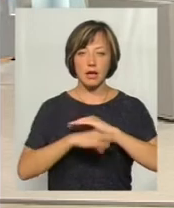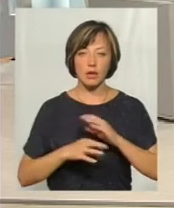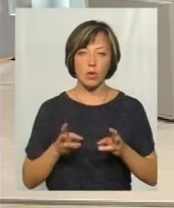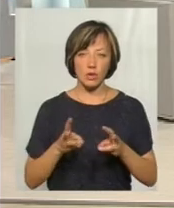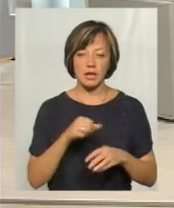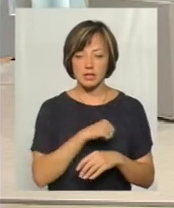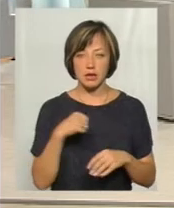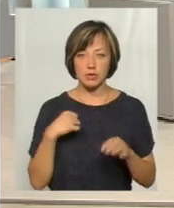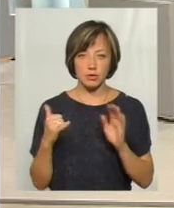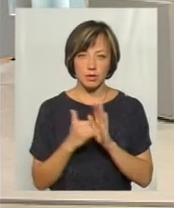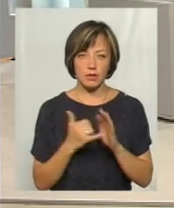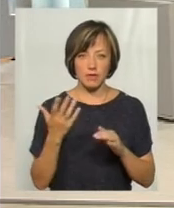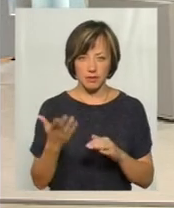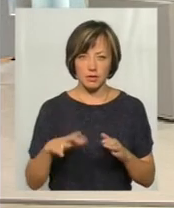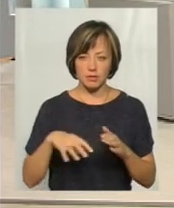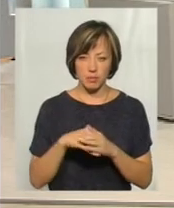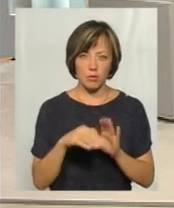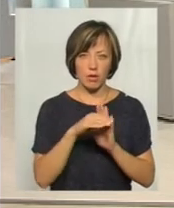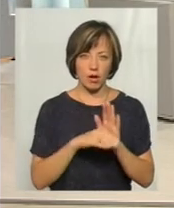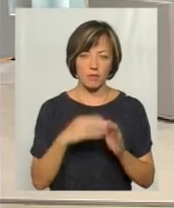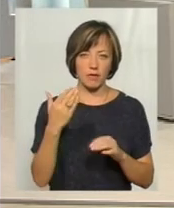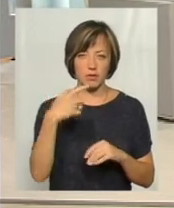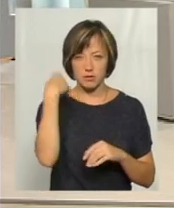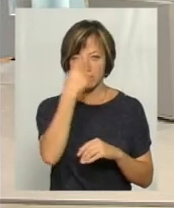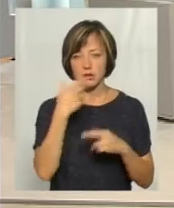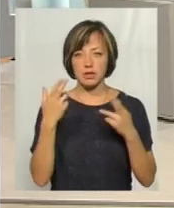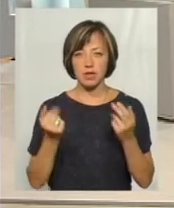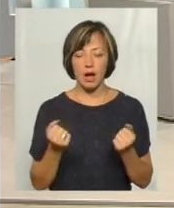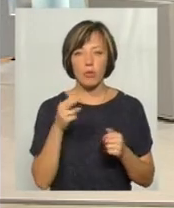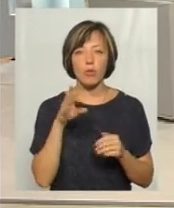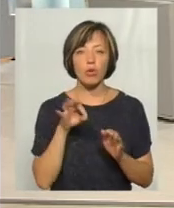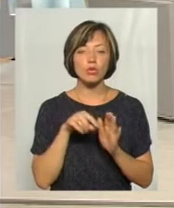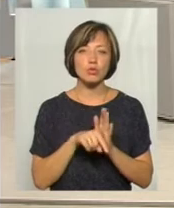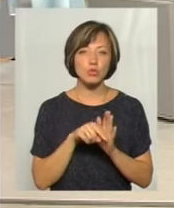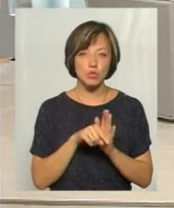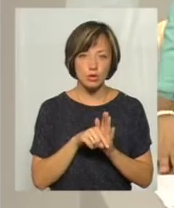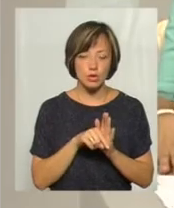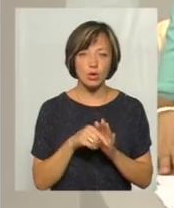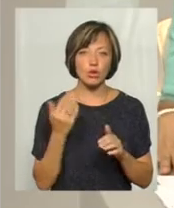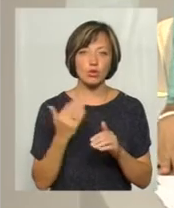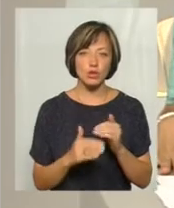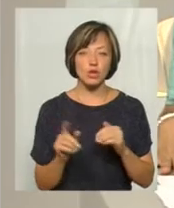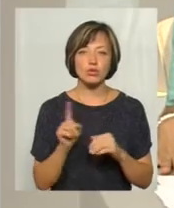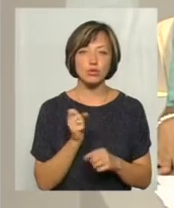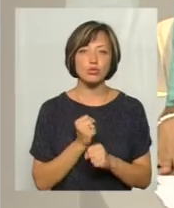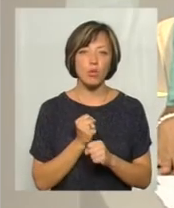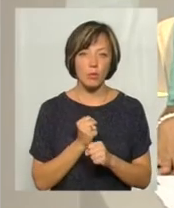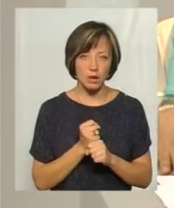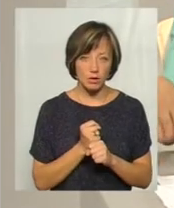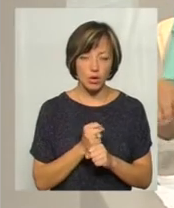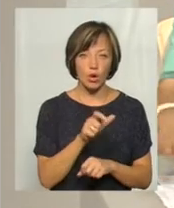встановлювали. Тобто, ви за рахунок своєї інвестпрограми це встановлювали? Тобто, по суті, вже те, що зроблено,